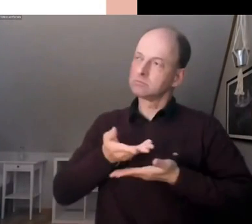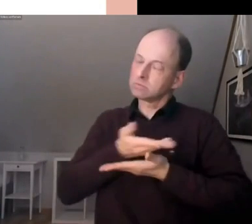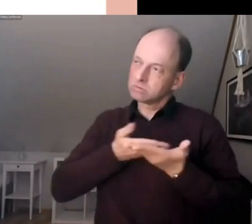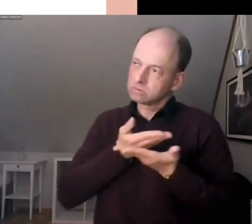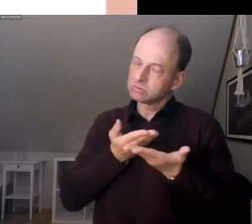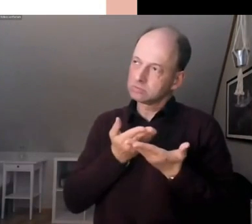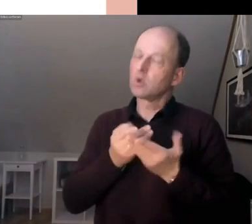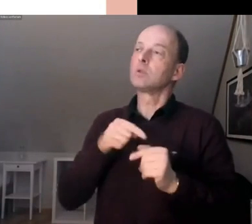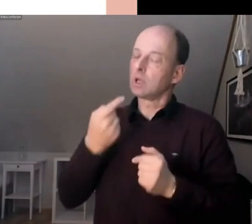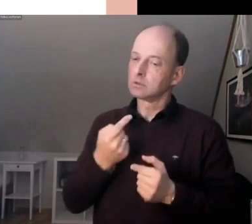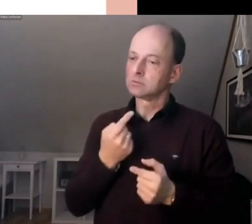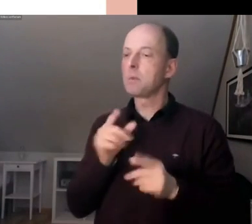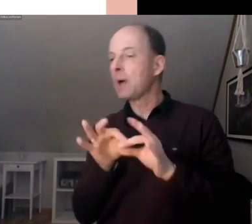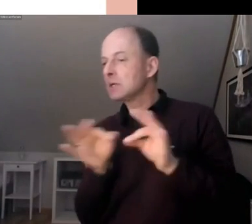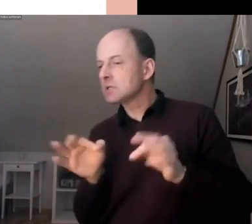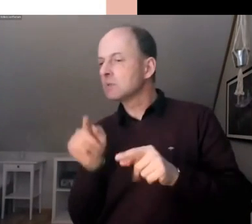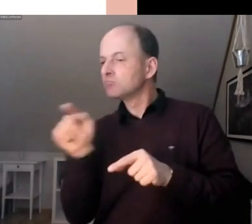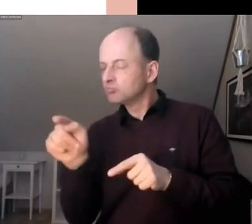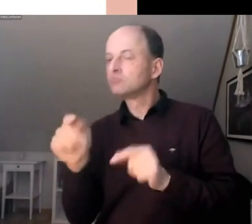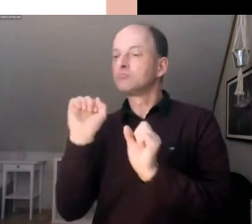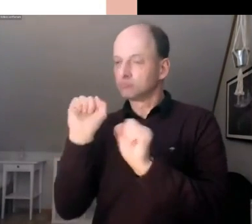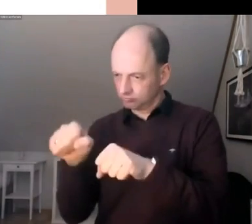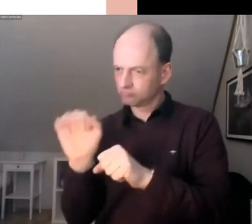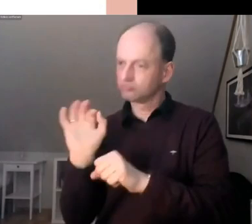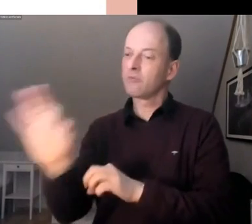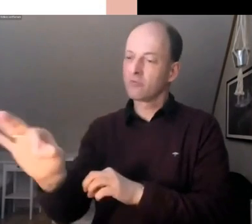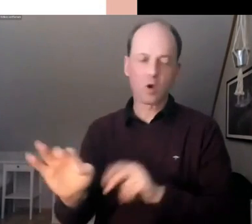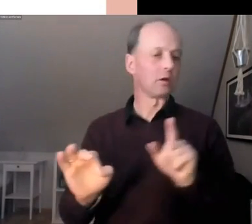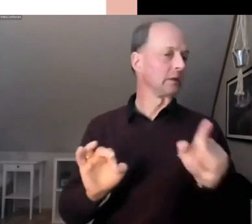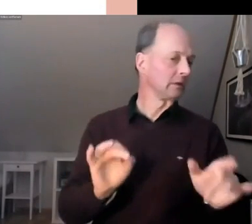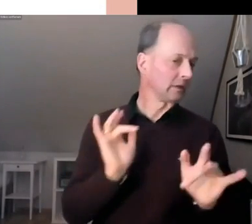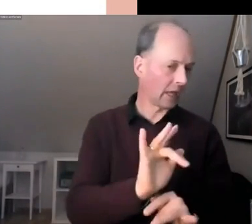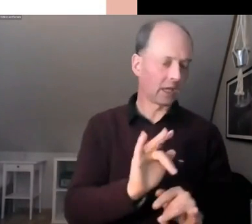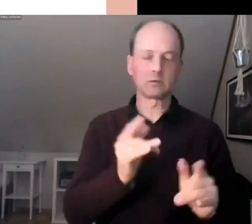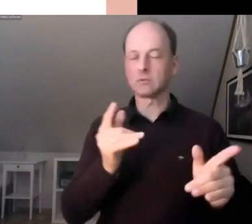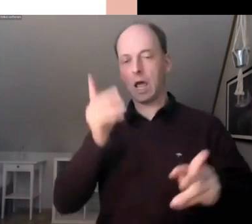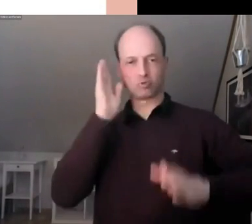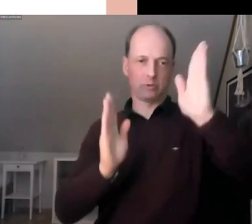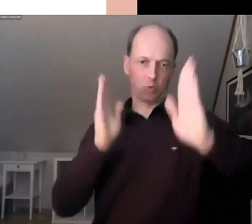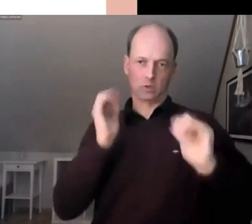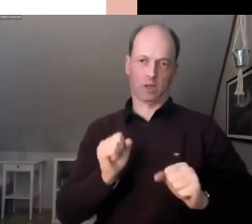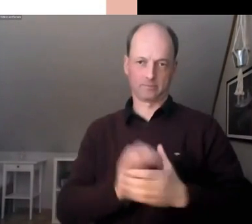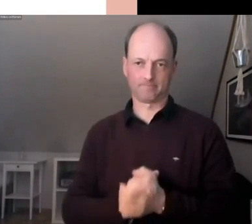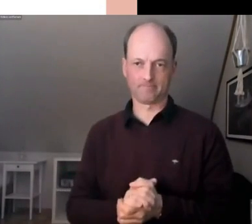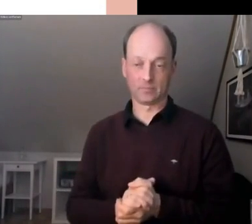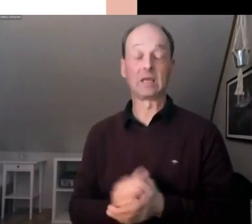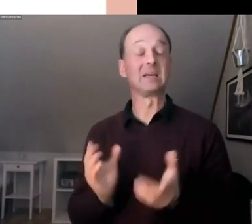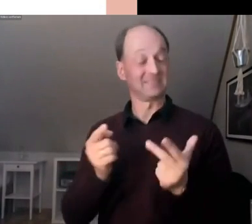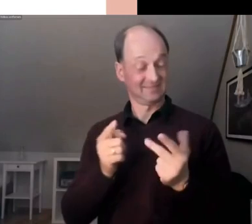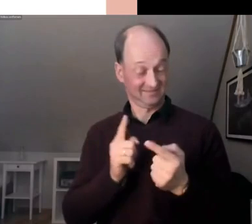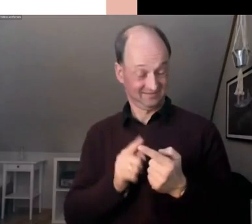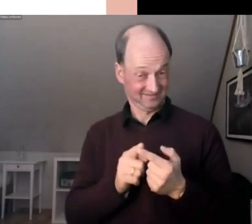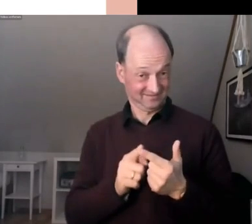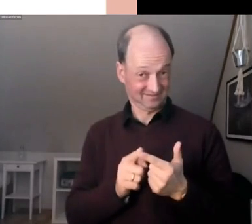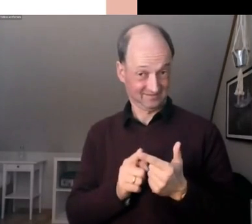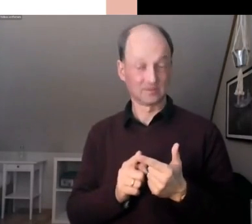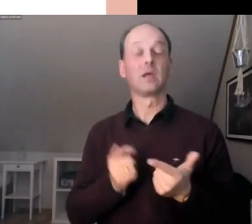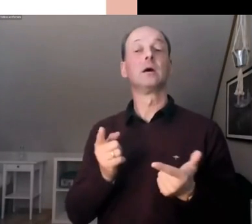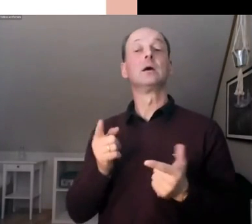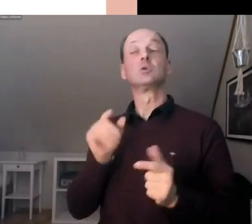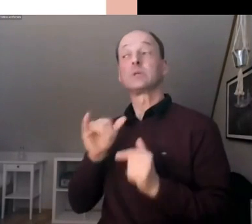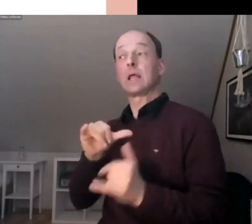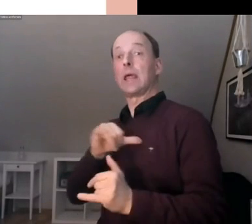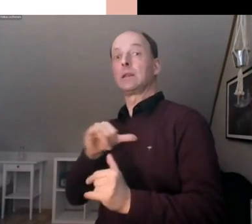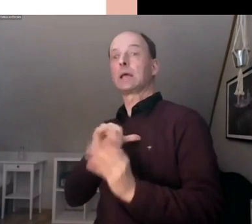zu bestimmten Maßnahmen treffen. Der zweite Punkt ist, dass hier nicht die Einzelinteressen von bestimmten Interessengruppen im